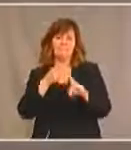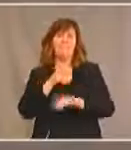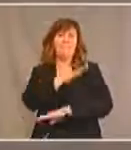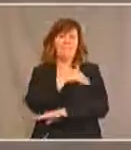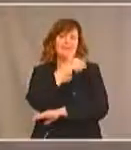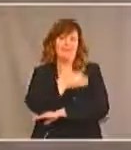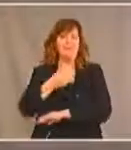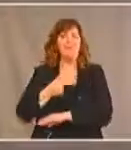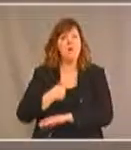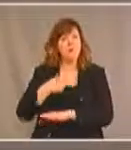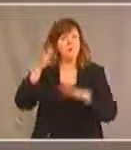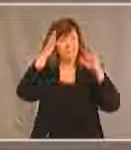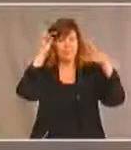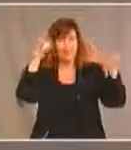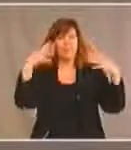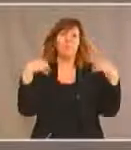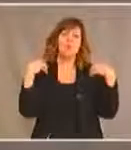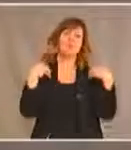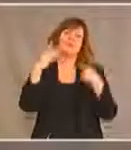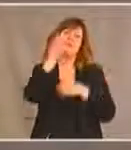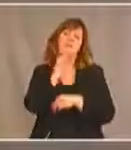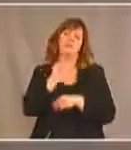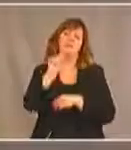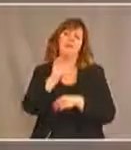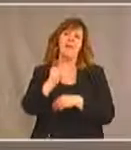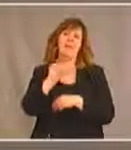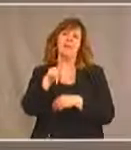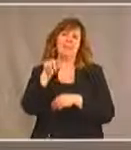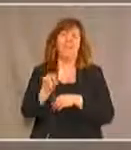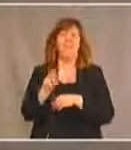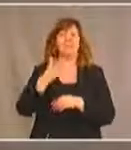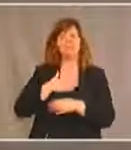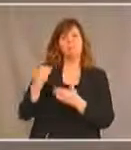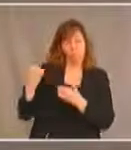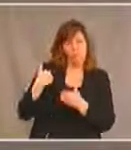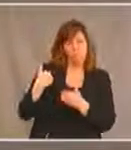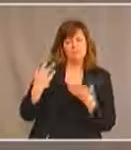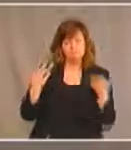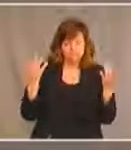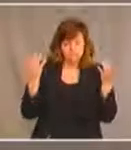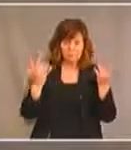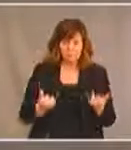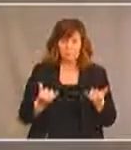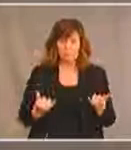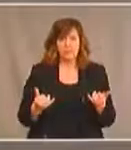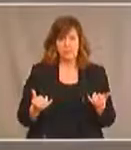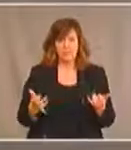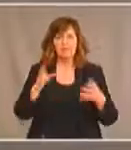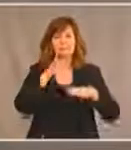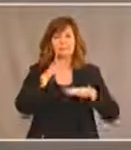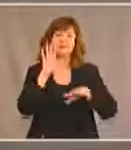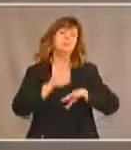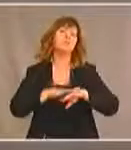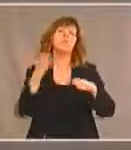président du Conseil des aînés de l'APN. Aujourd'hui, je vais vous parler d'une